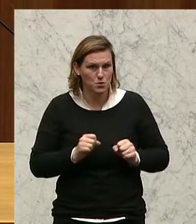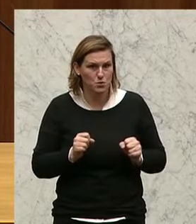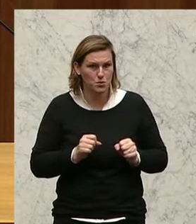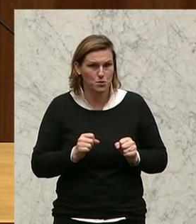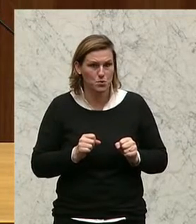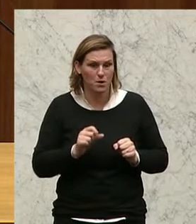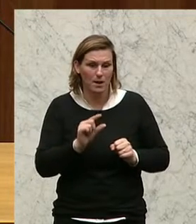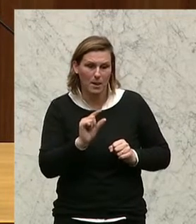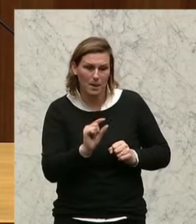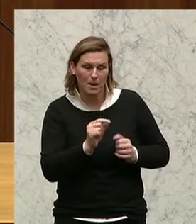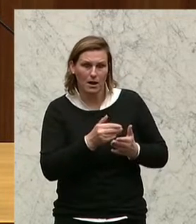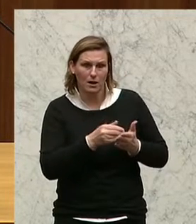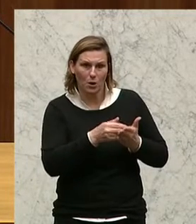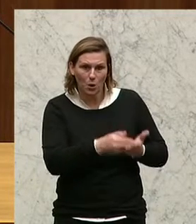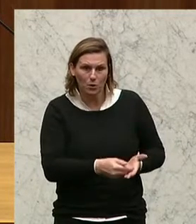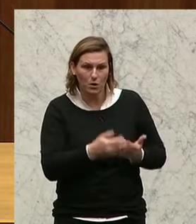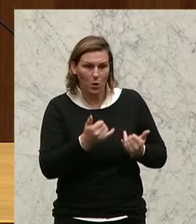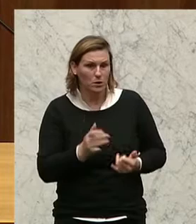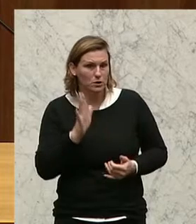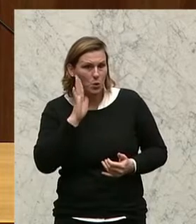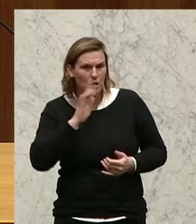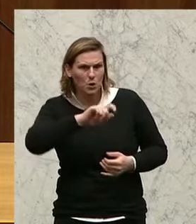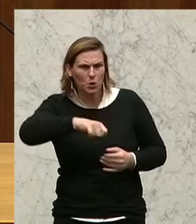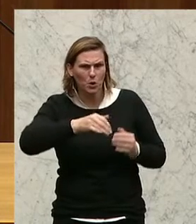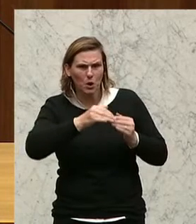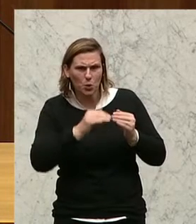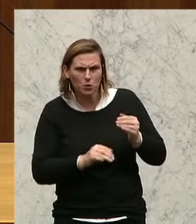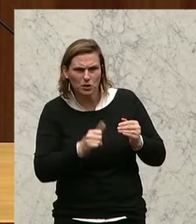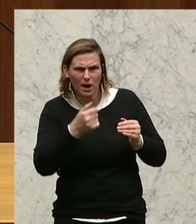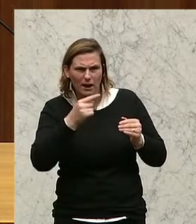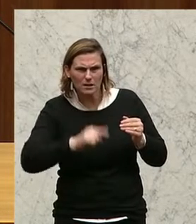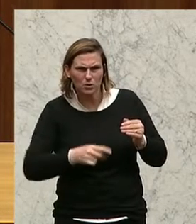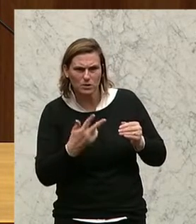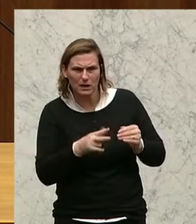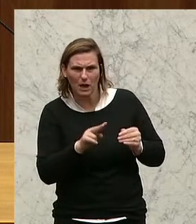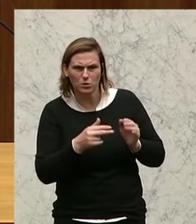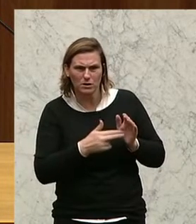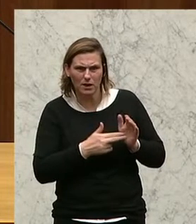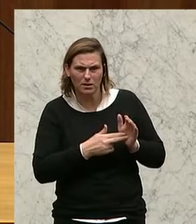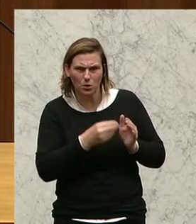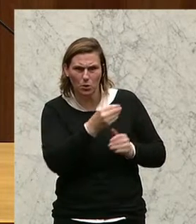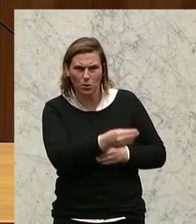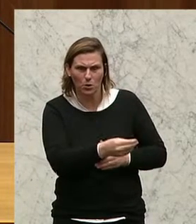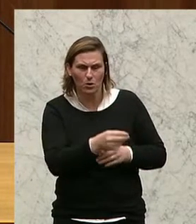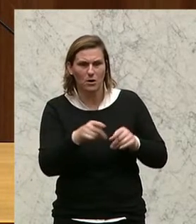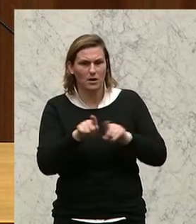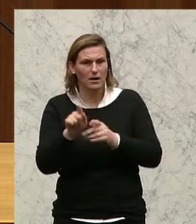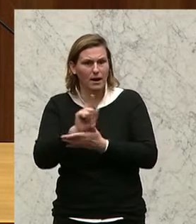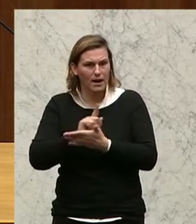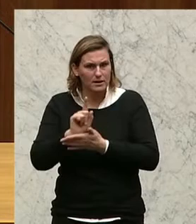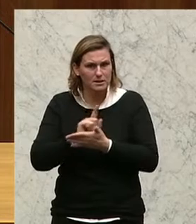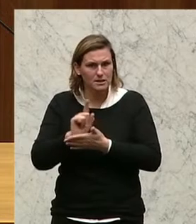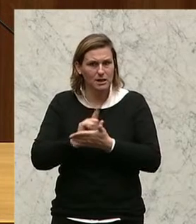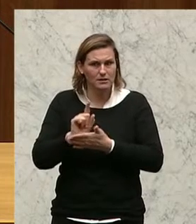Niedriglohnsektor. Wir haben heute gehört, dass Köche unter 1.300 Euro netto verdienen. Und gleichzeitig weigern Sie sich bei